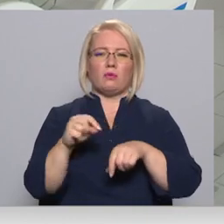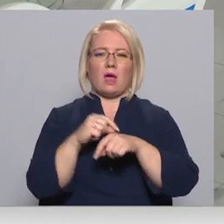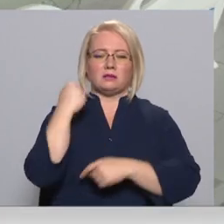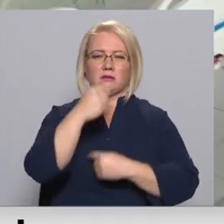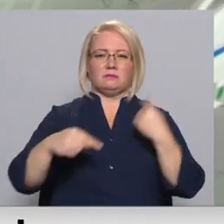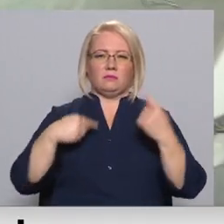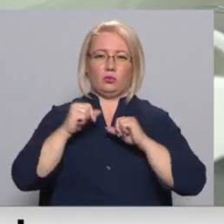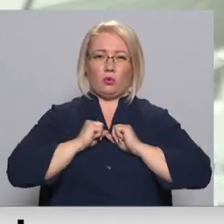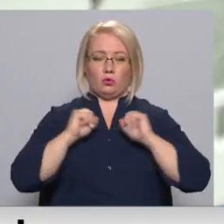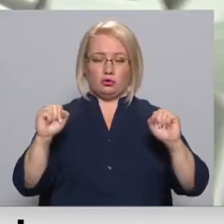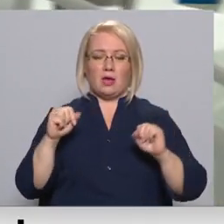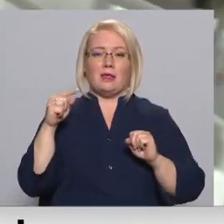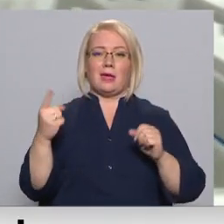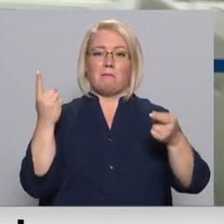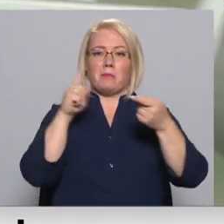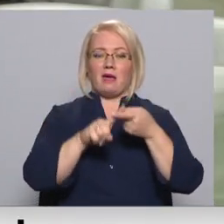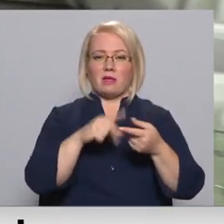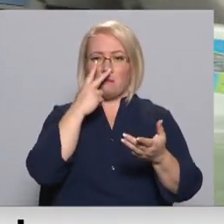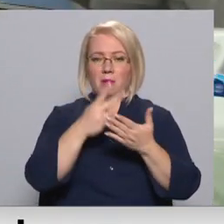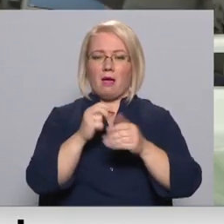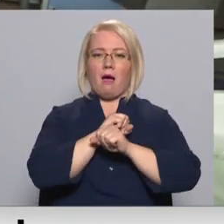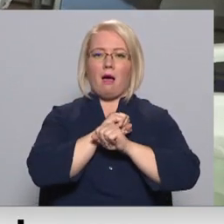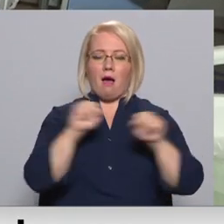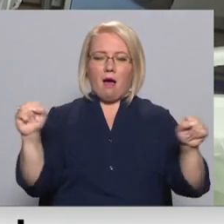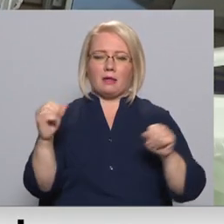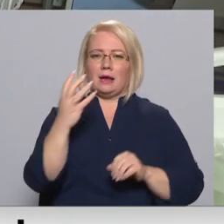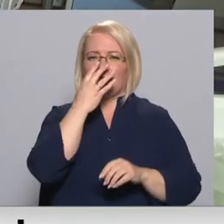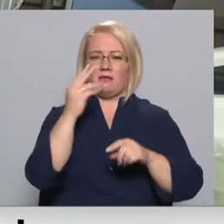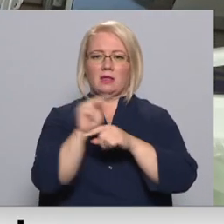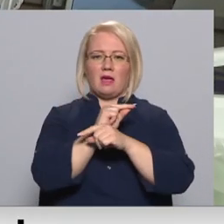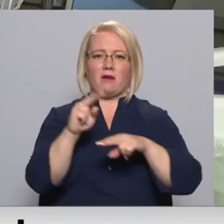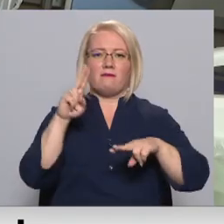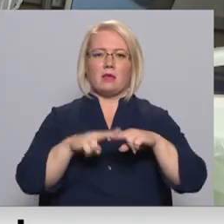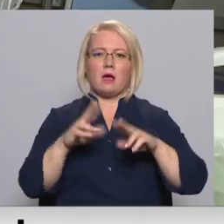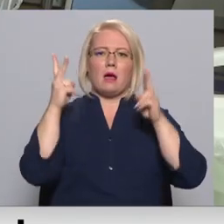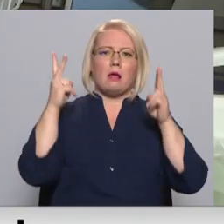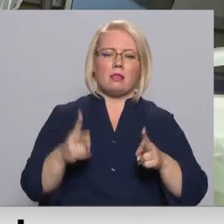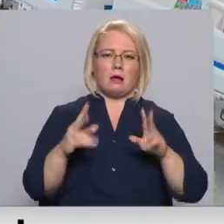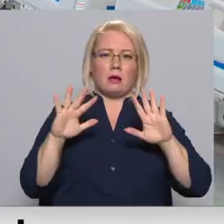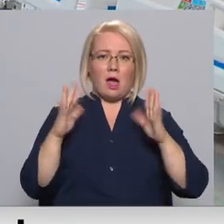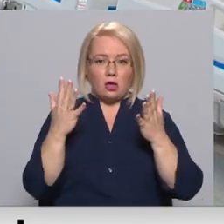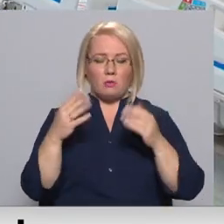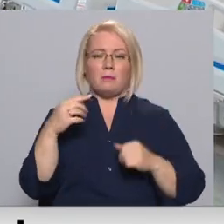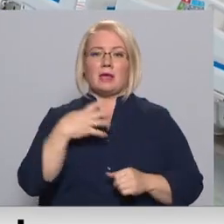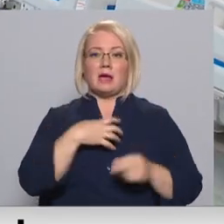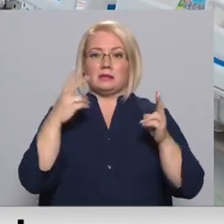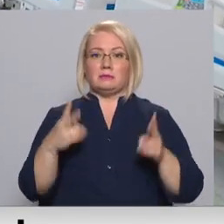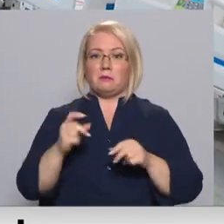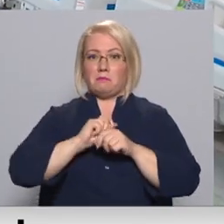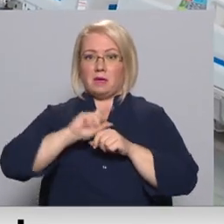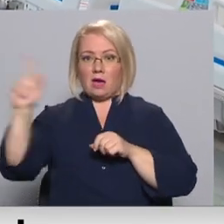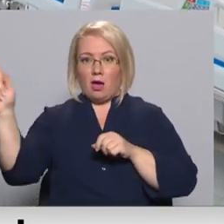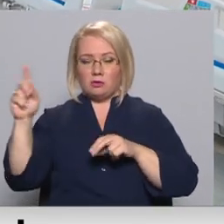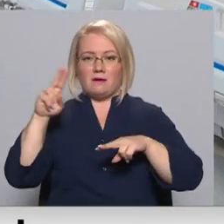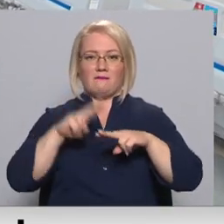Šie pievadi paredzēt, lai ātri varētu izvietot intensīvās terapijas gultas katastrofa gadījumos. Taču, ja saslimstība augs, gultas